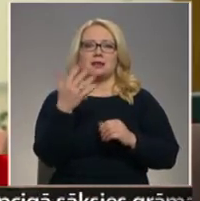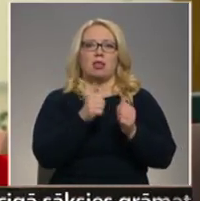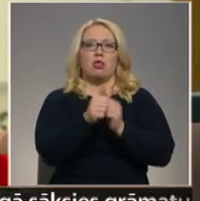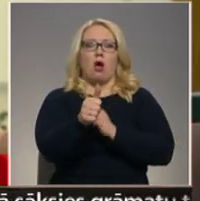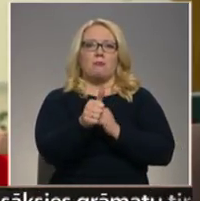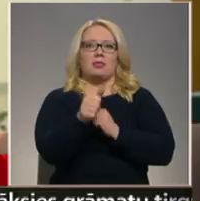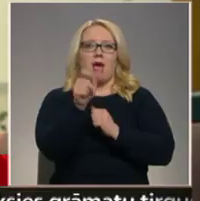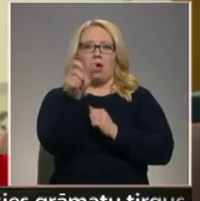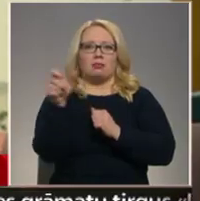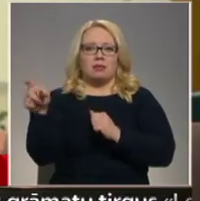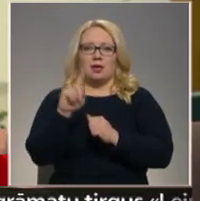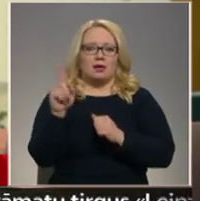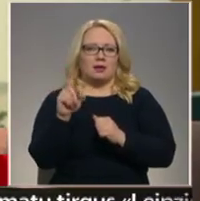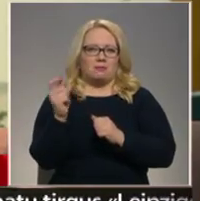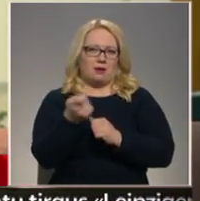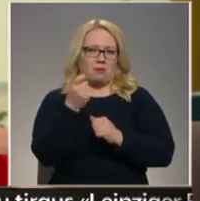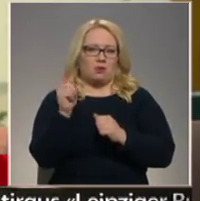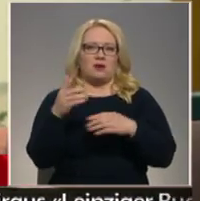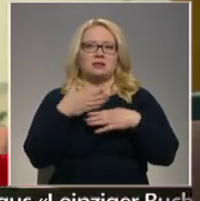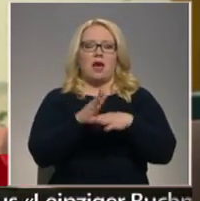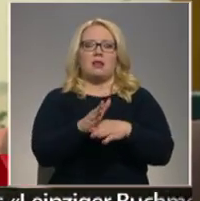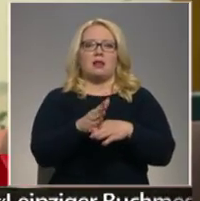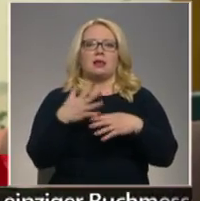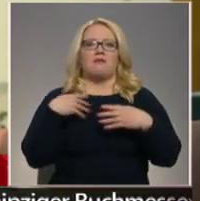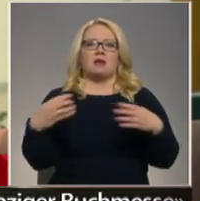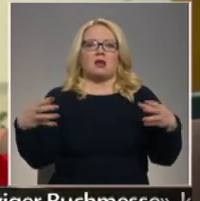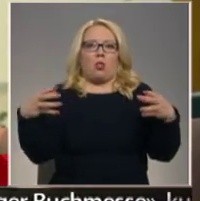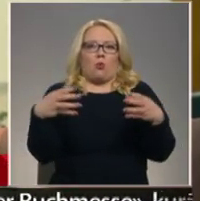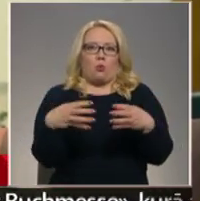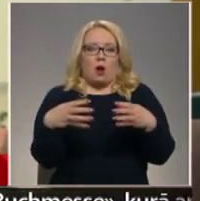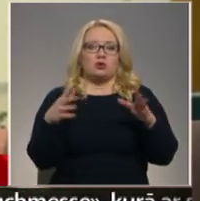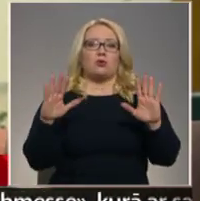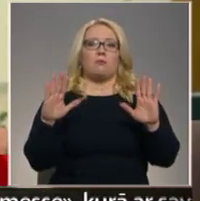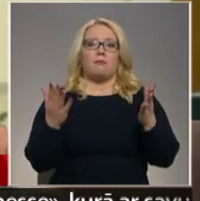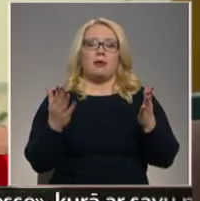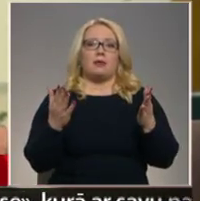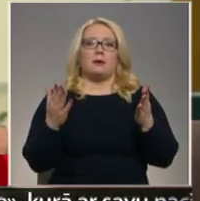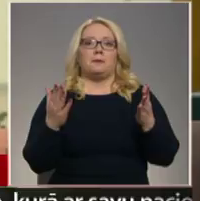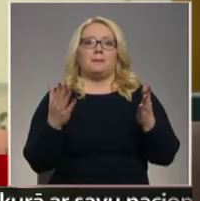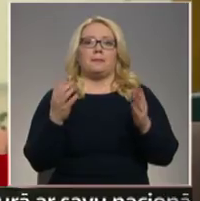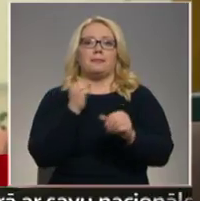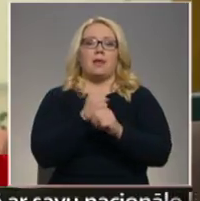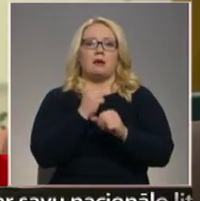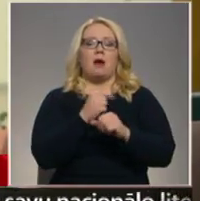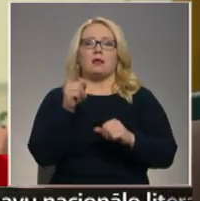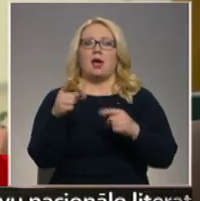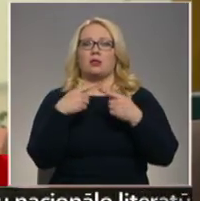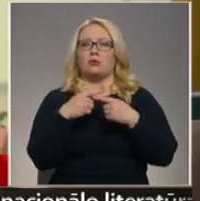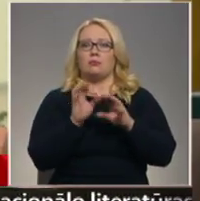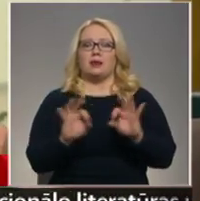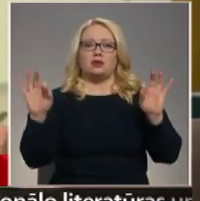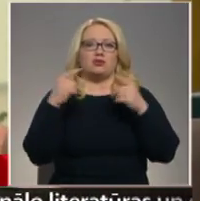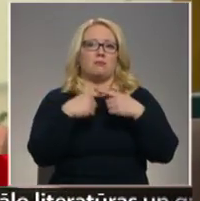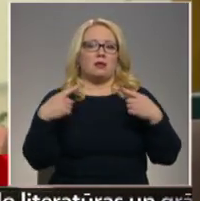būtībā ir par mazi, tur varētu sadalīt veselu grozu. Un darbā ar tādu materiālu, brīnišķīgu